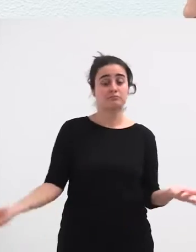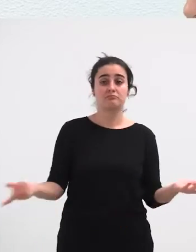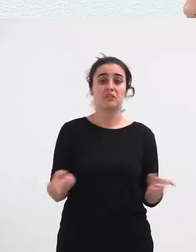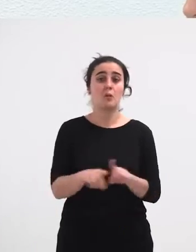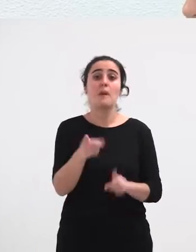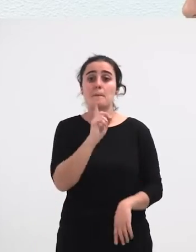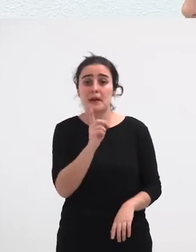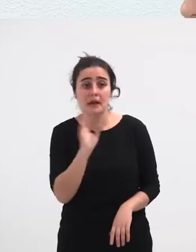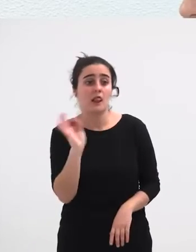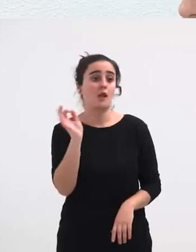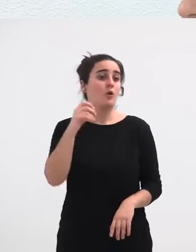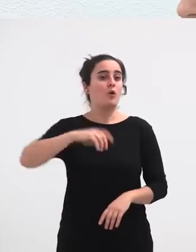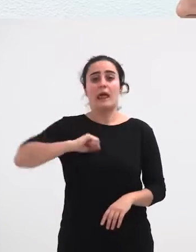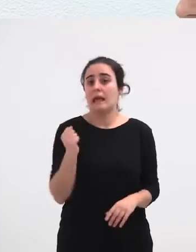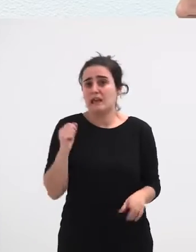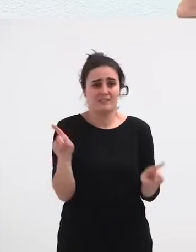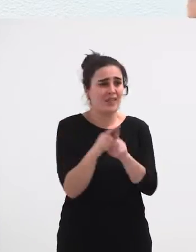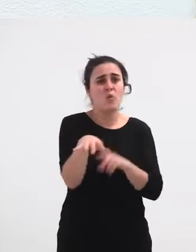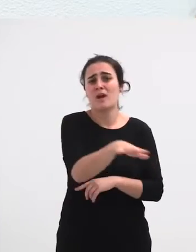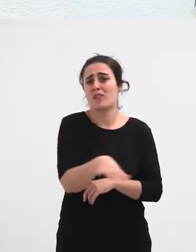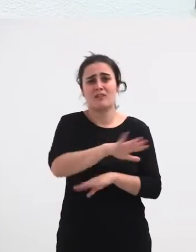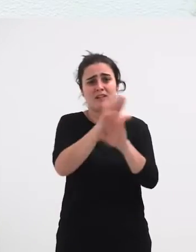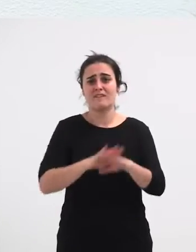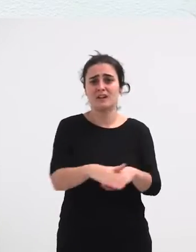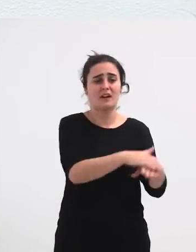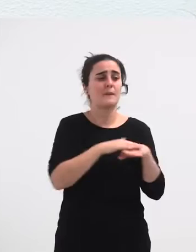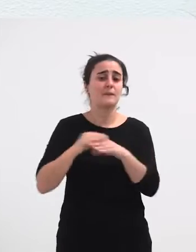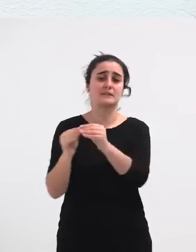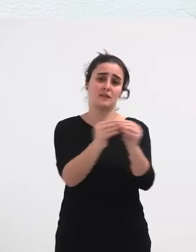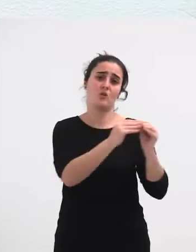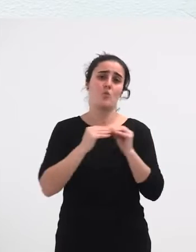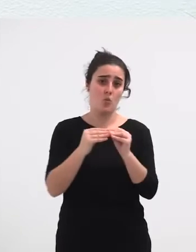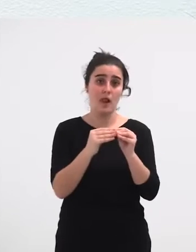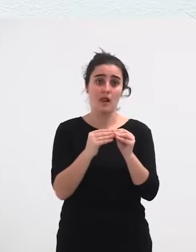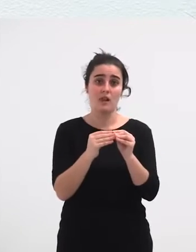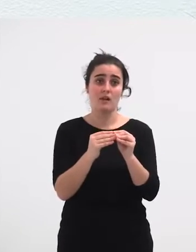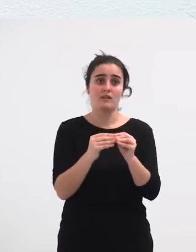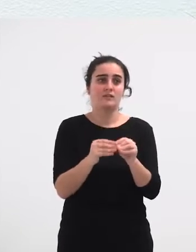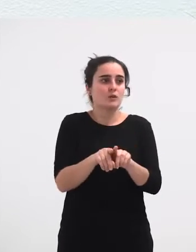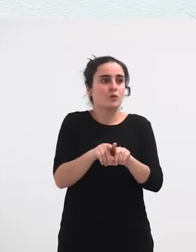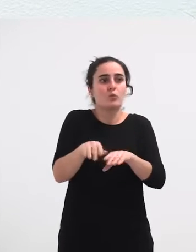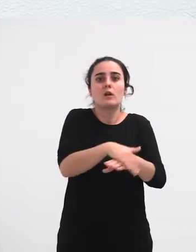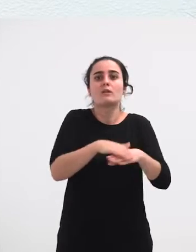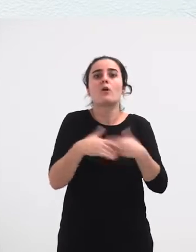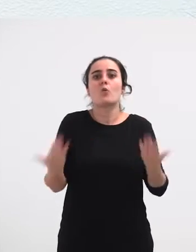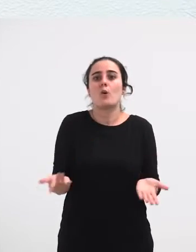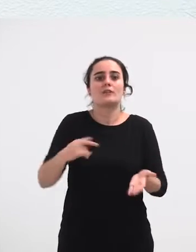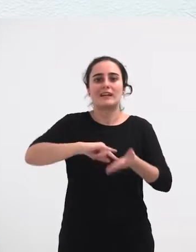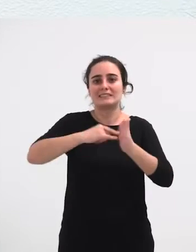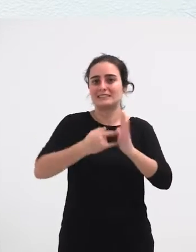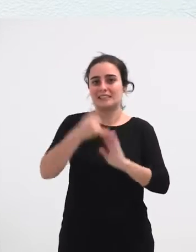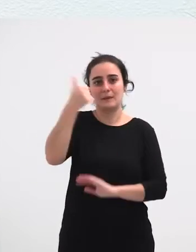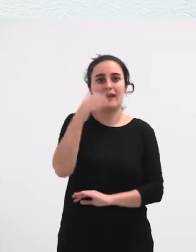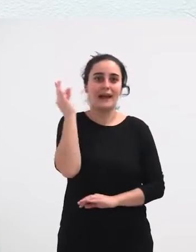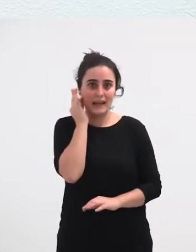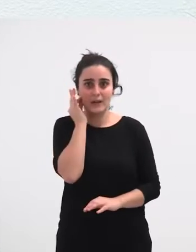Eta Sustrato Eta Baina Batalda Gai Gau Gero Zerrandatuko Ditut Baina Sustrato Kotako Generosistema Bera Generosistema